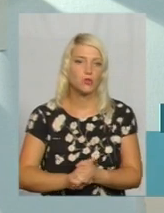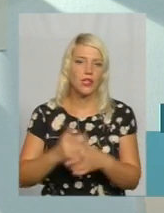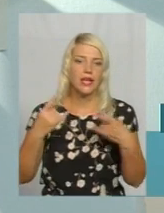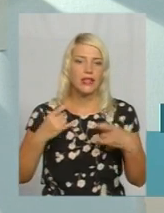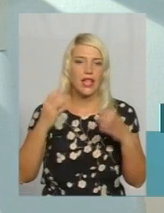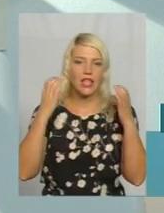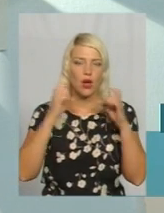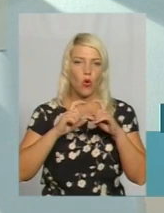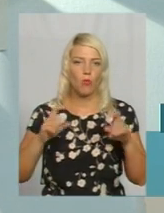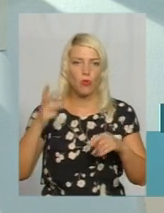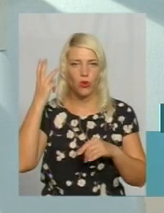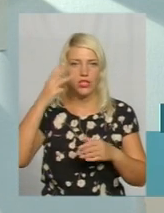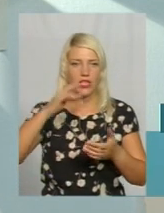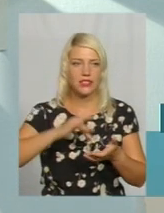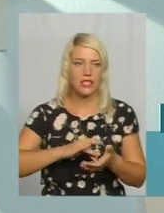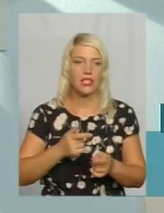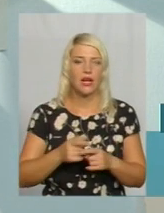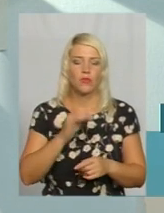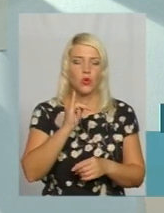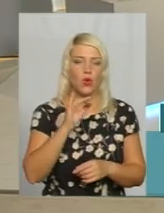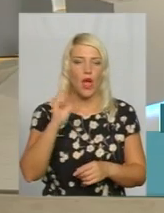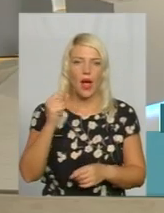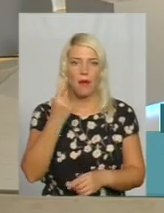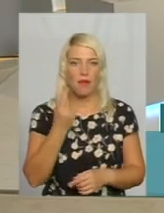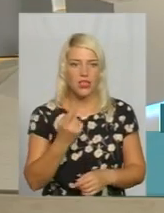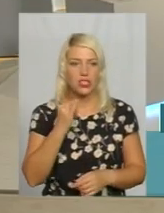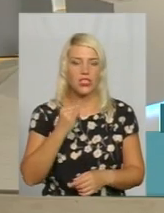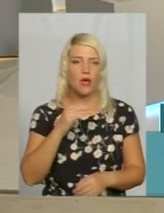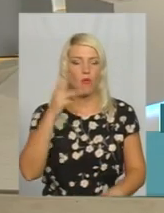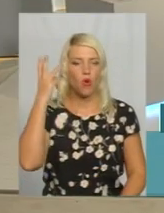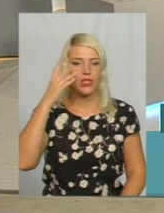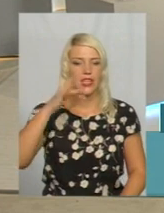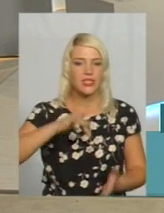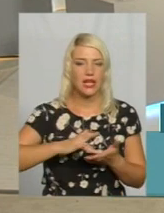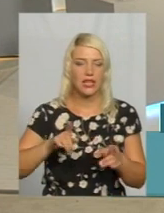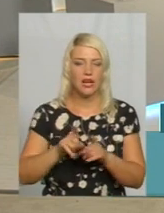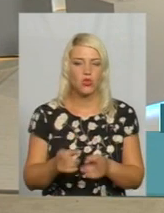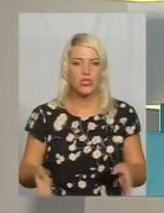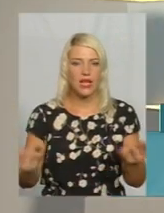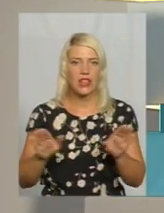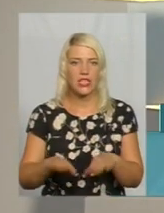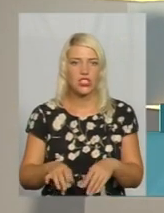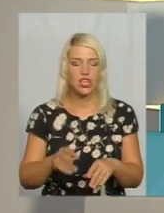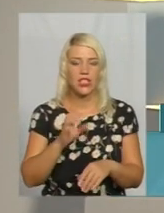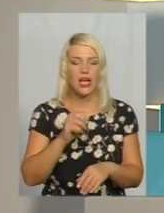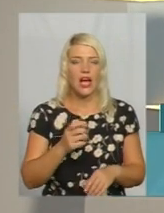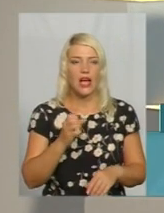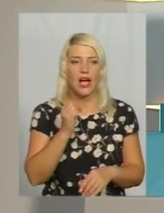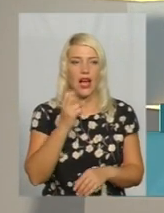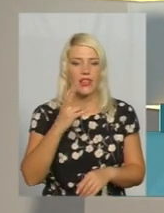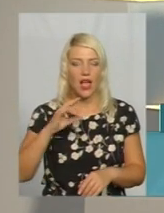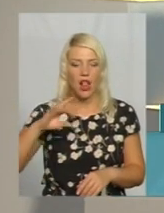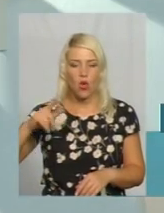в нашій області це UA1 та поділяцентр, а також залишити мовлення до 31 грудня в аналоговому форматі місцевих та